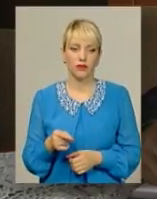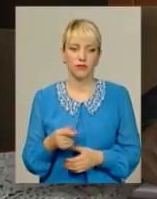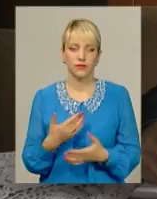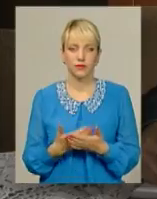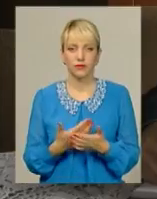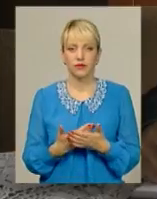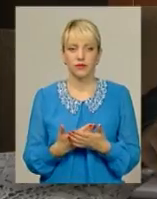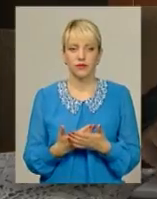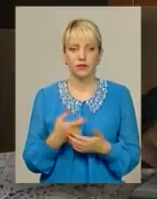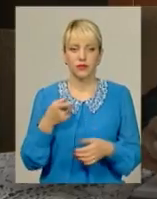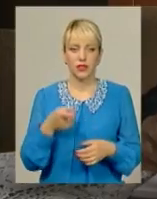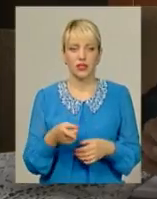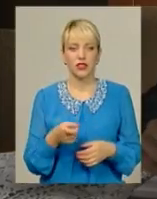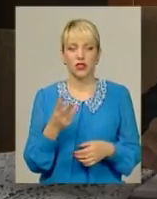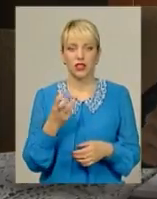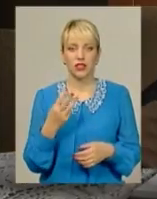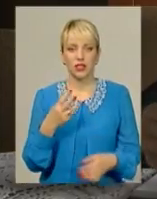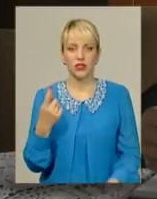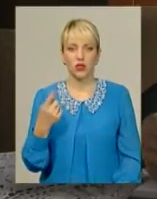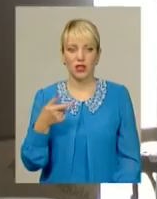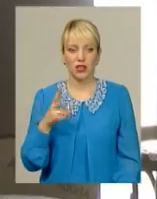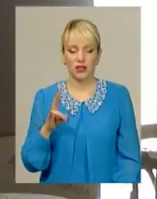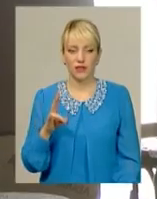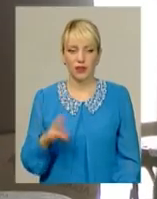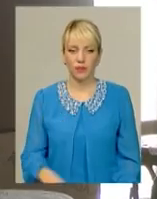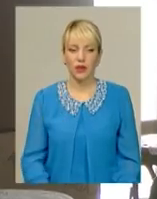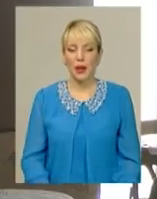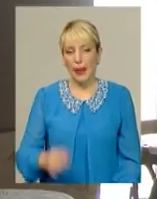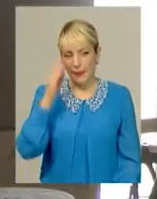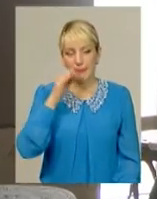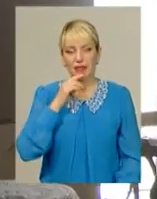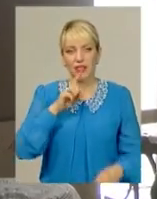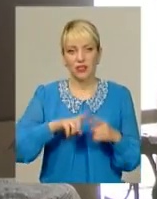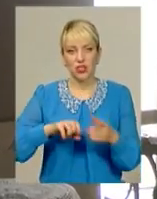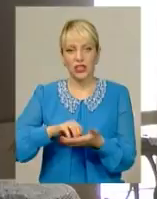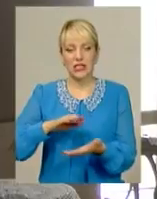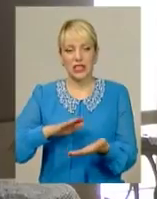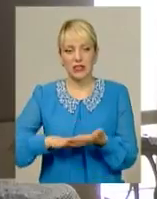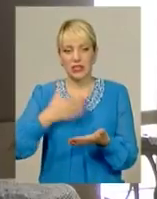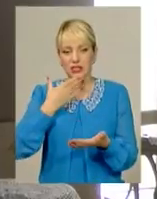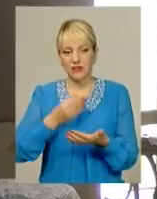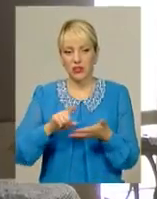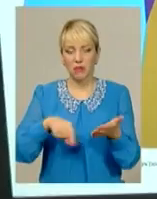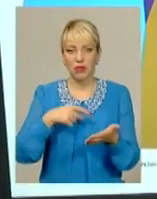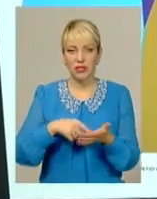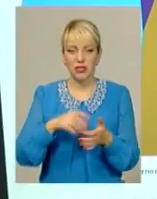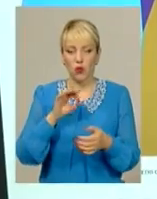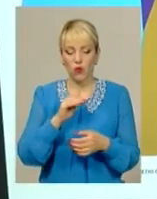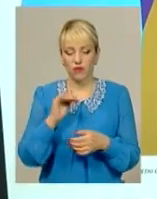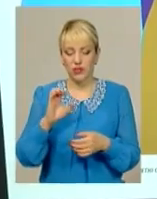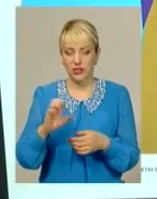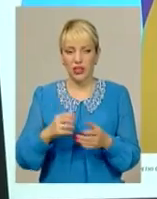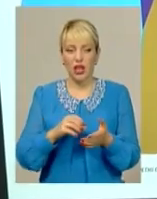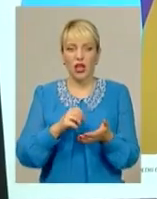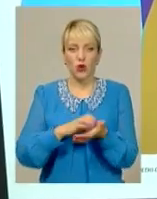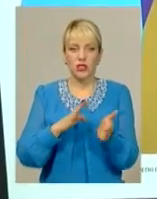мінімальна заробітна, а тисяча – 331 гривня 52 копійки. Батьківщина задекларувала свій міський офіс, оцінивши його у більше як